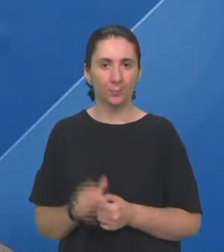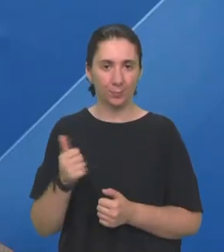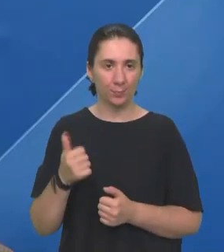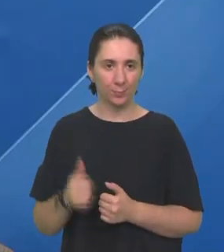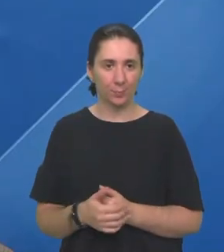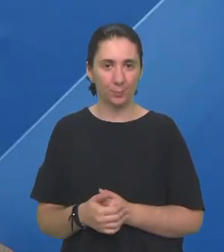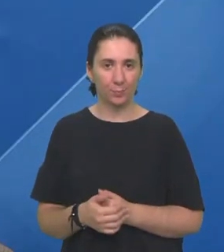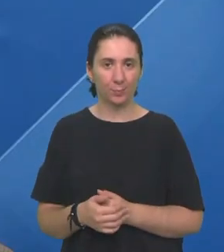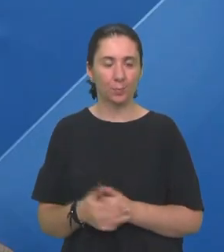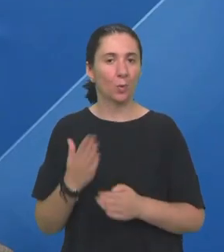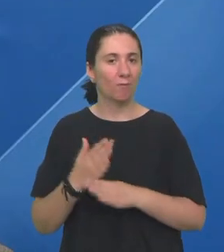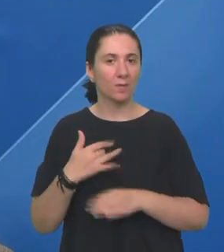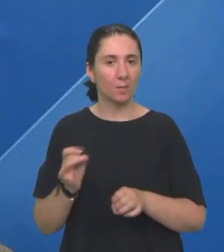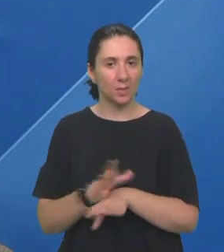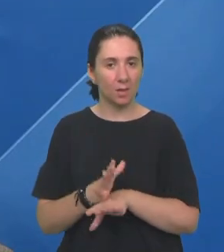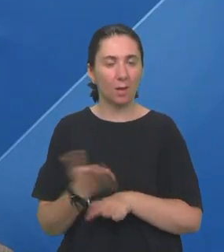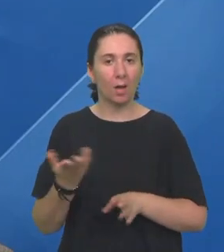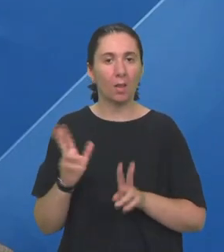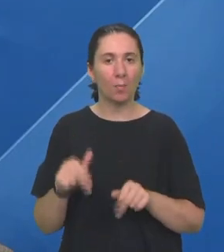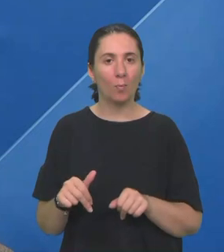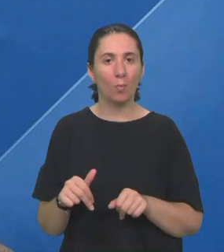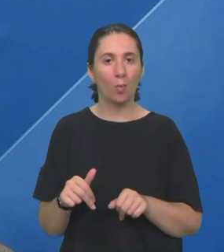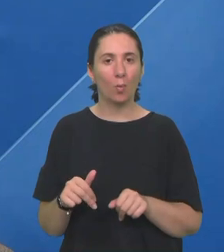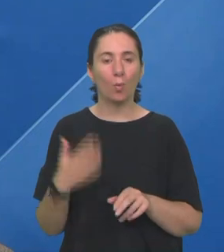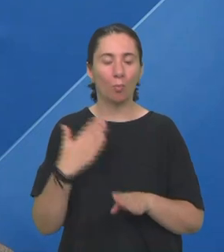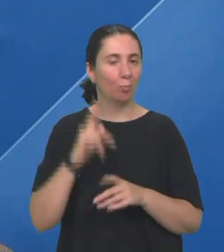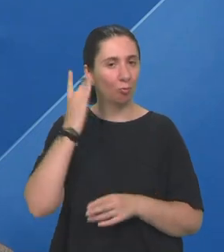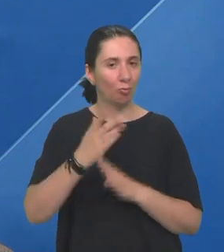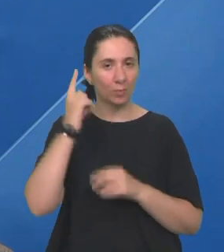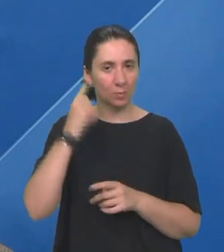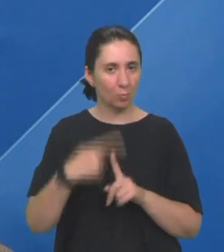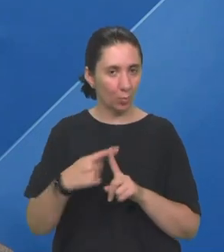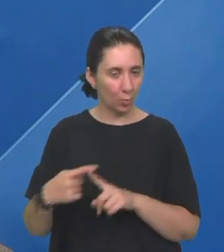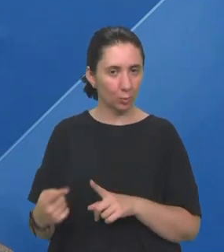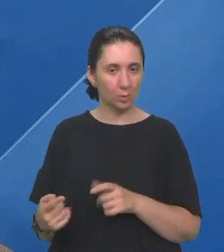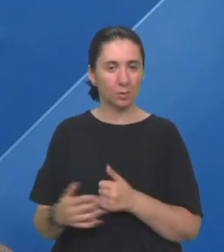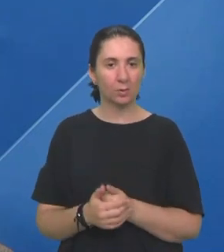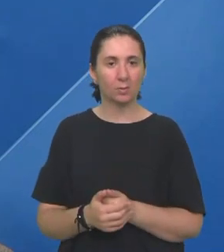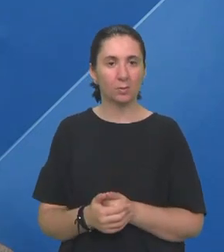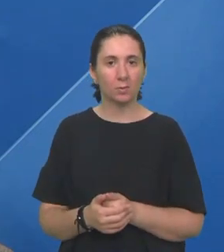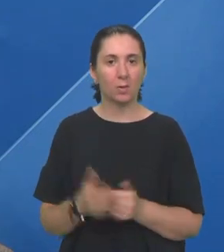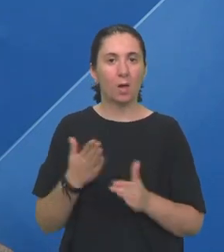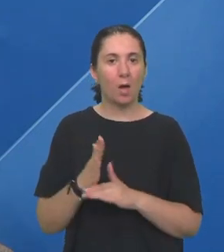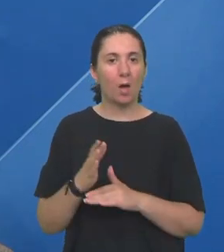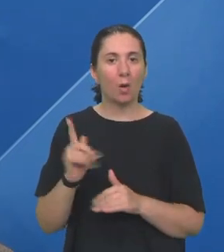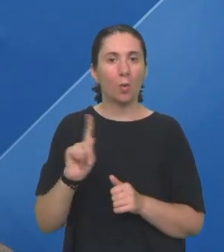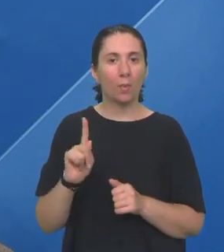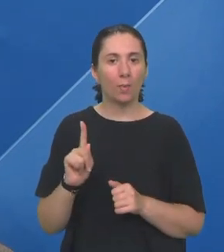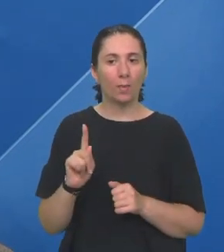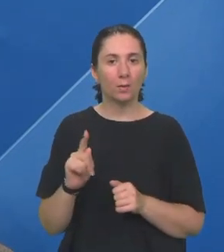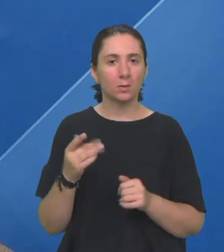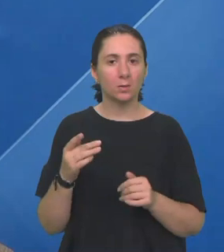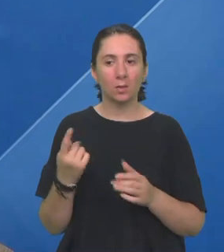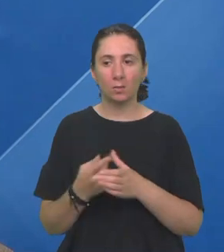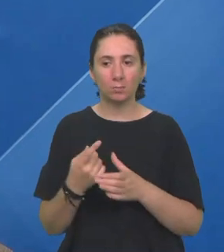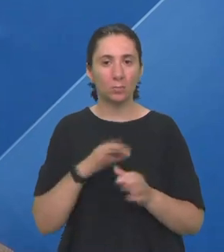Da, uvijek sam sretna kad se mogu Mislim pozitivno uvijek Ako nisam aktivna onda sam